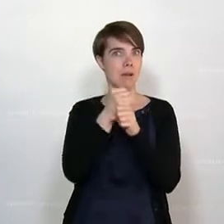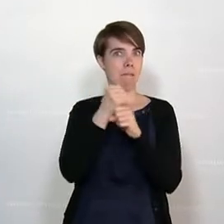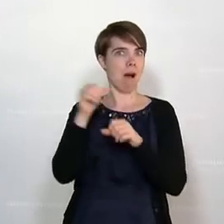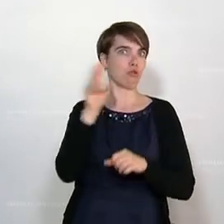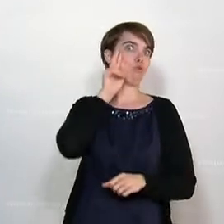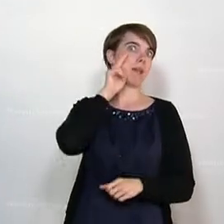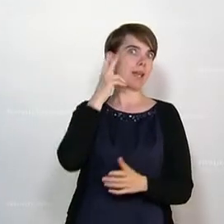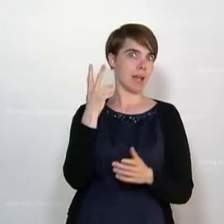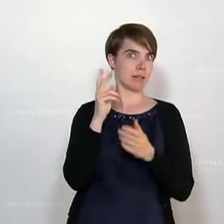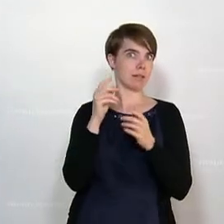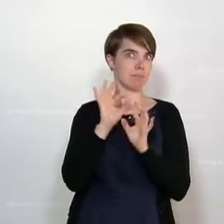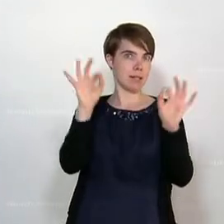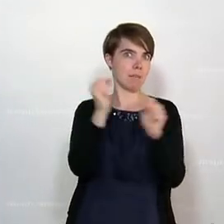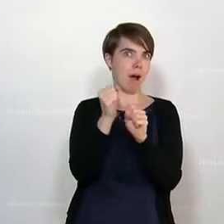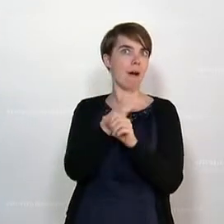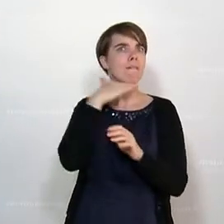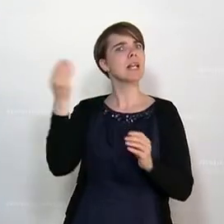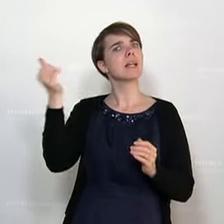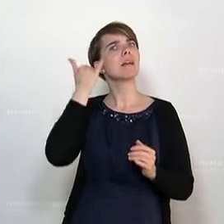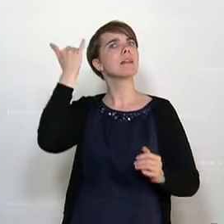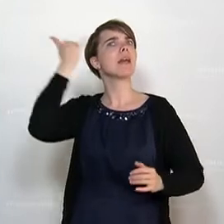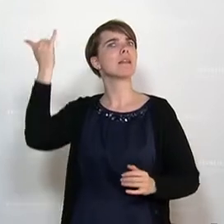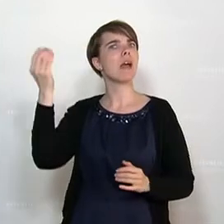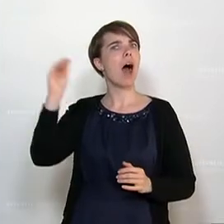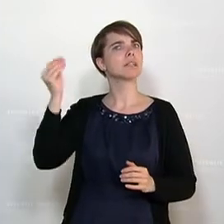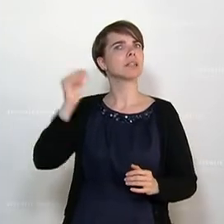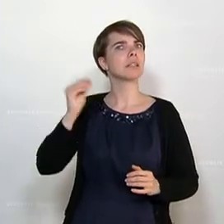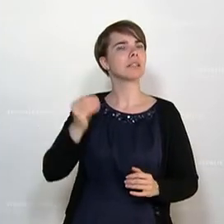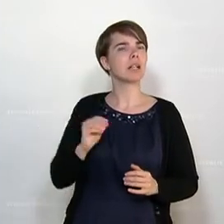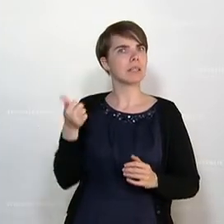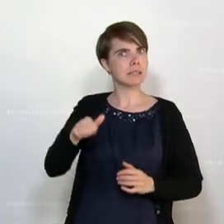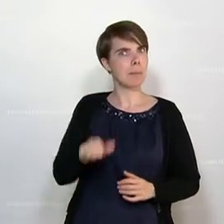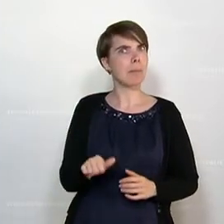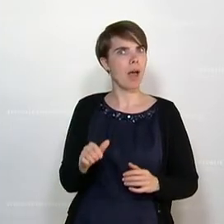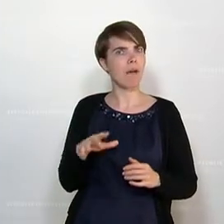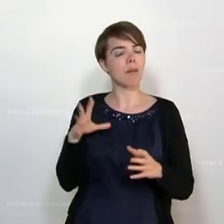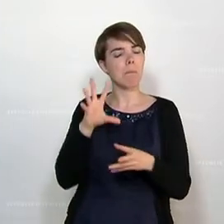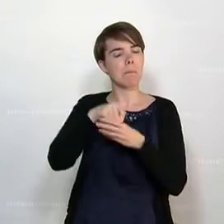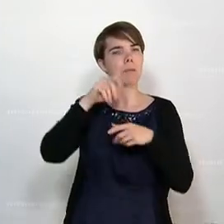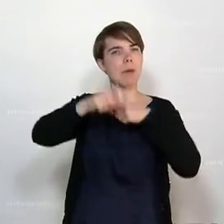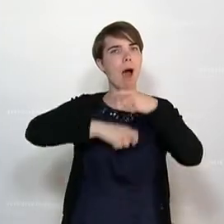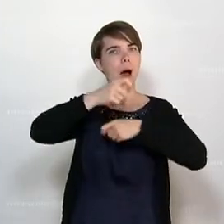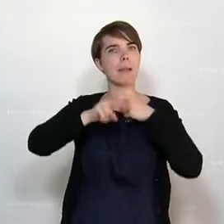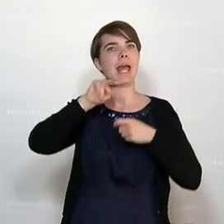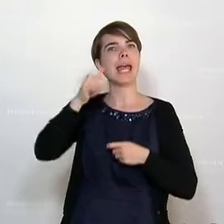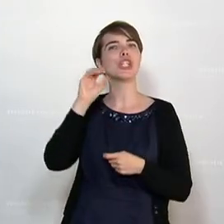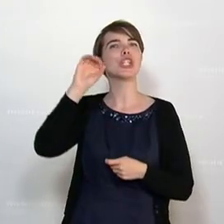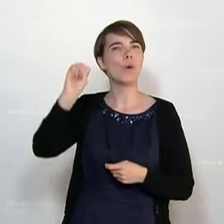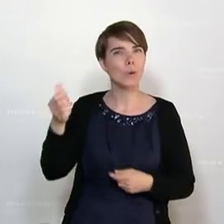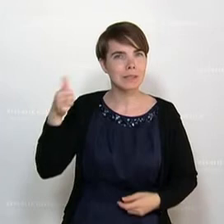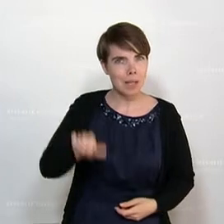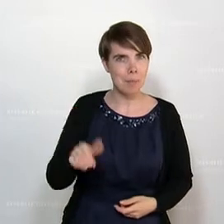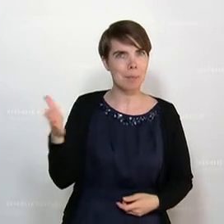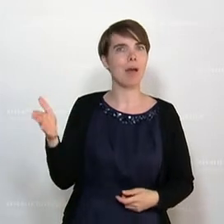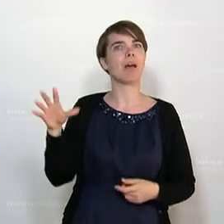Wir haben sehr, sehr viele Ansätze mitnehmen können, insbesondere von den NGOs, wie beispielsweise eben von den NGOs eben mitnehmen können.